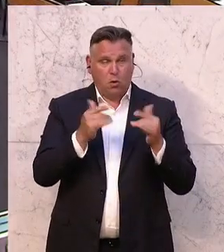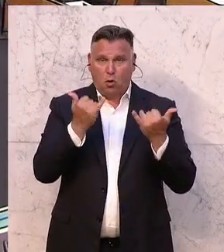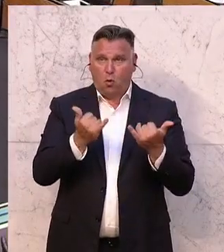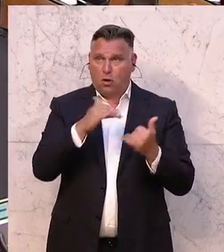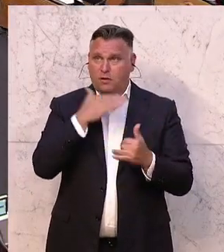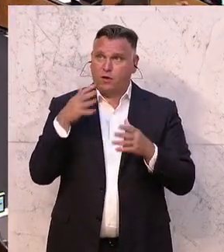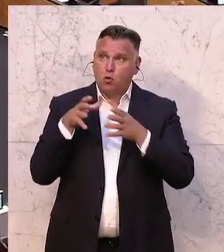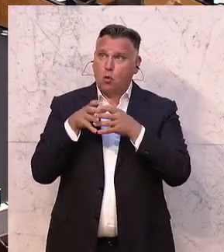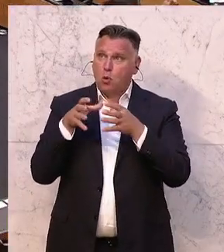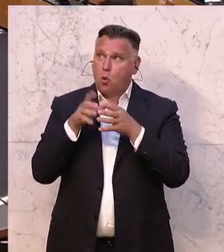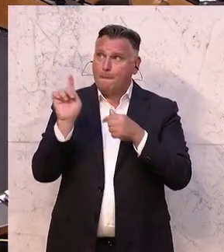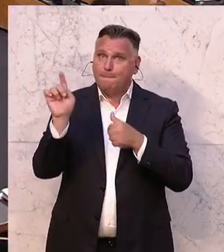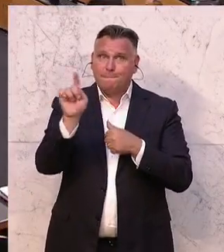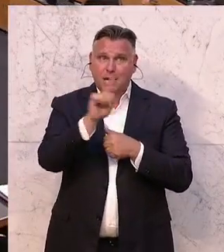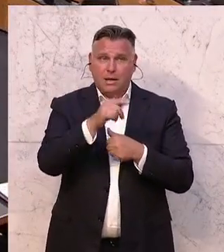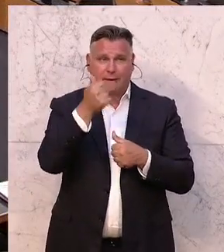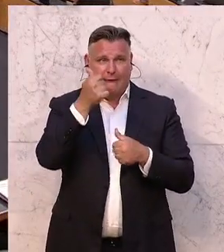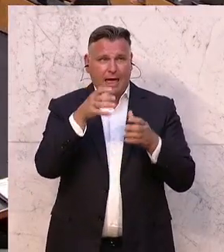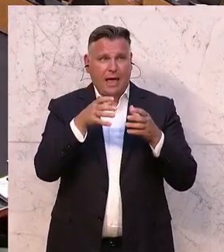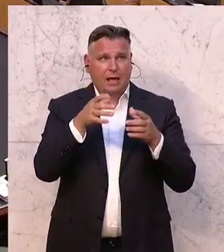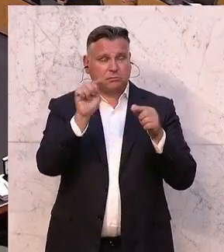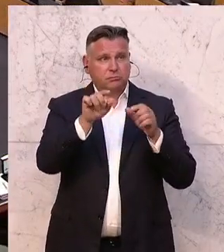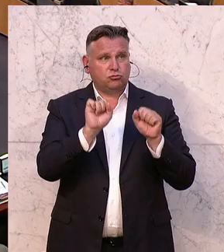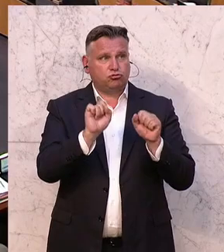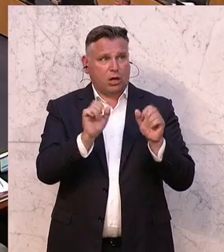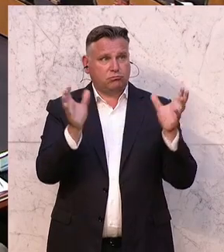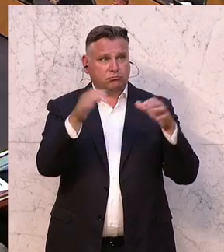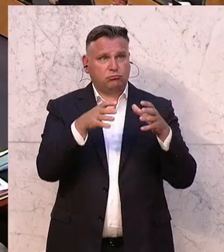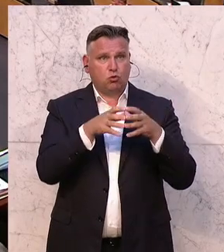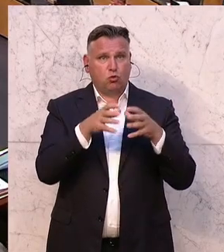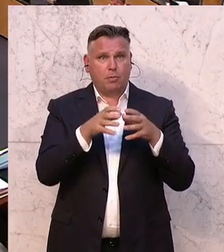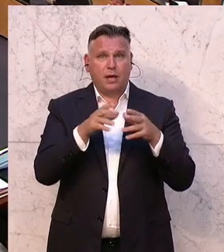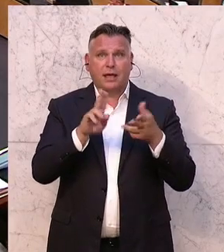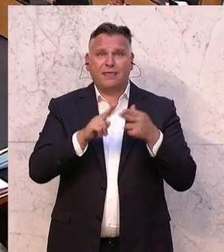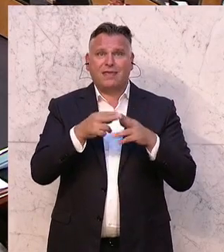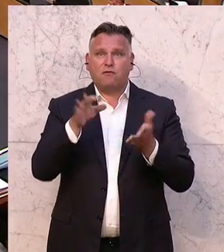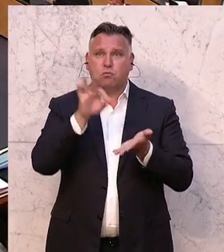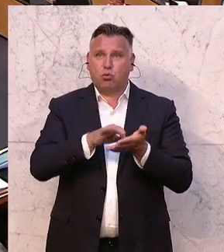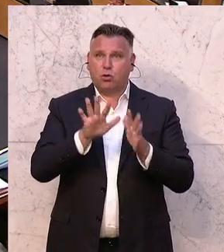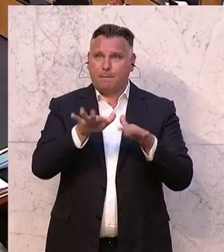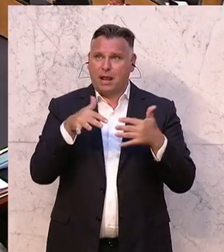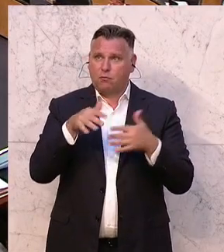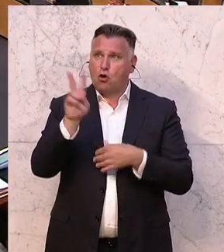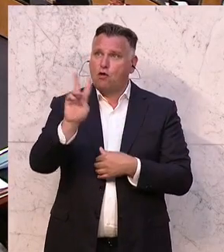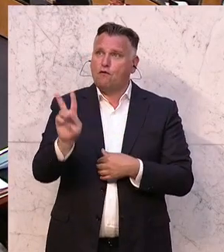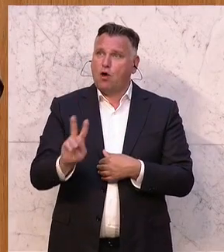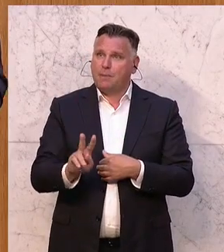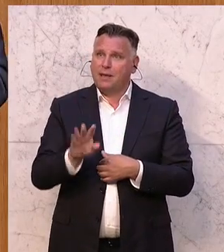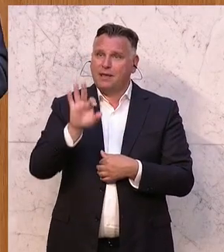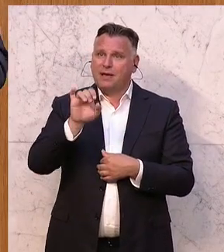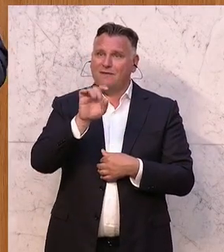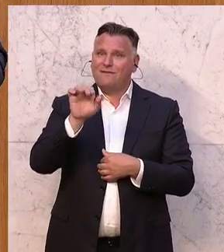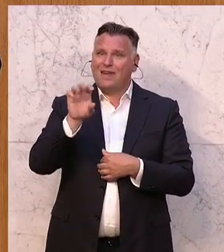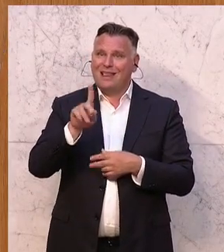viele Gruppen da. Eine Gruppe, Treffpunkt, Parlament darf ich recht herzlich begrüßen. Und aus Vorarlberg, aus Feldkirchen